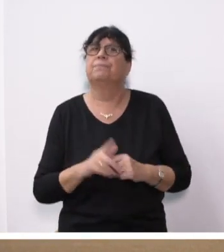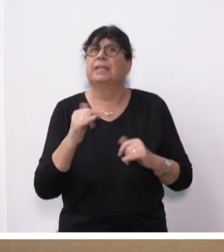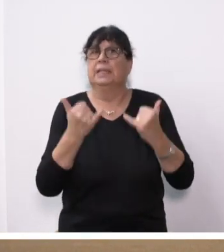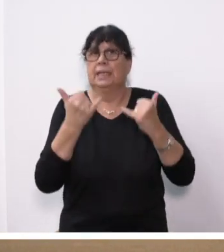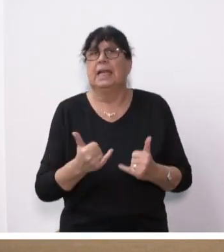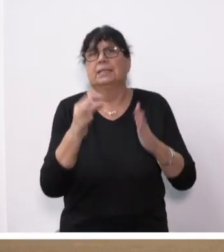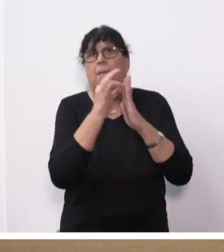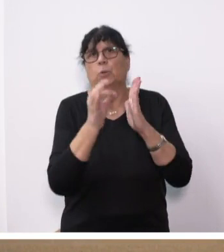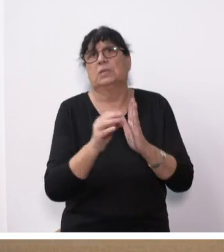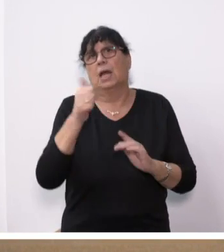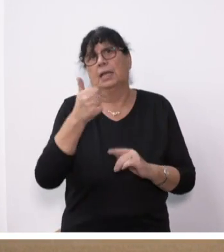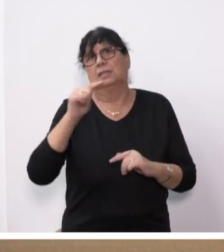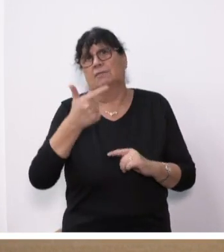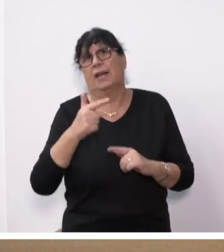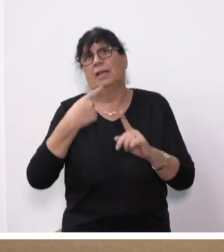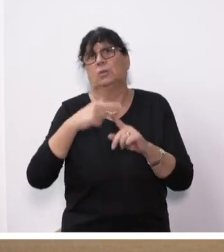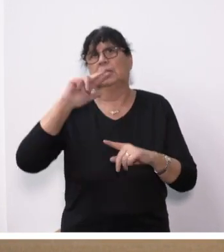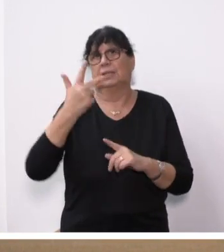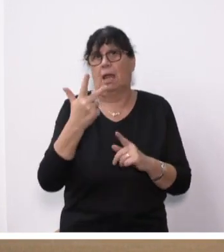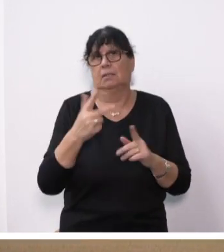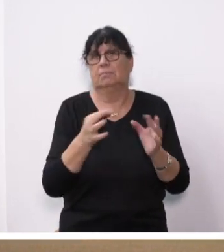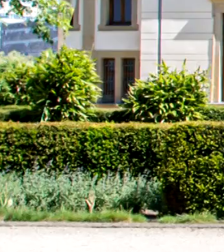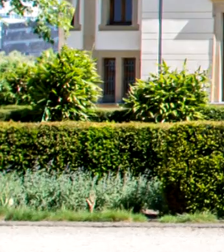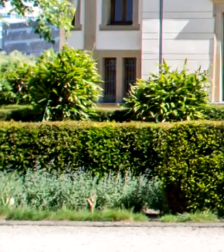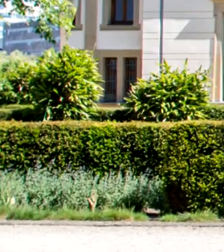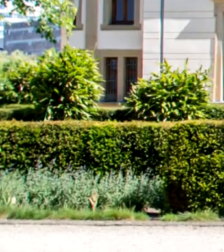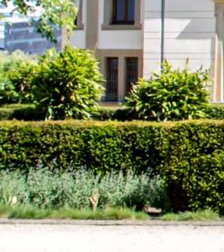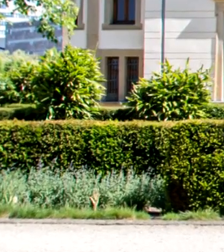Tagesordnungspunkten 1, 2 und 3 der Tagesordnung.